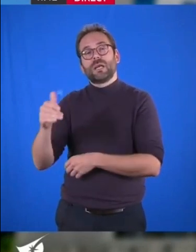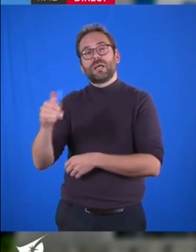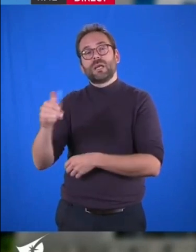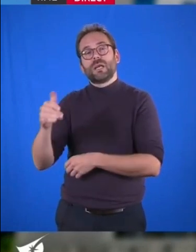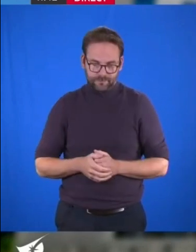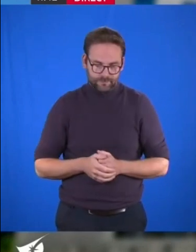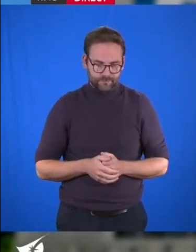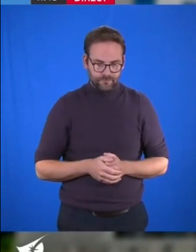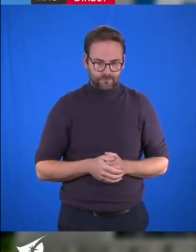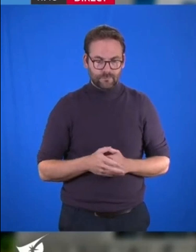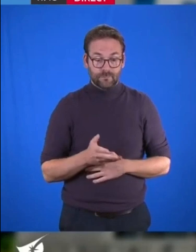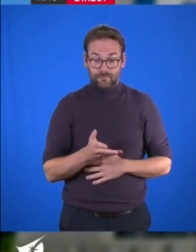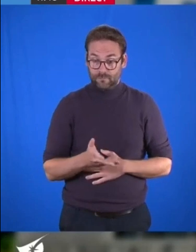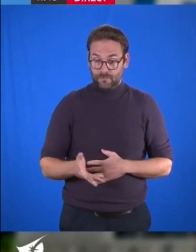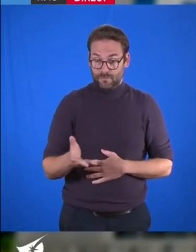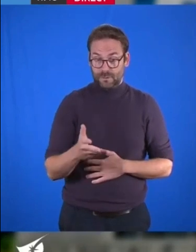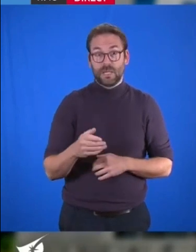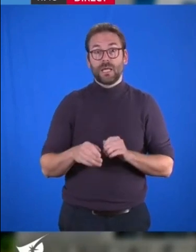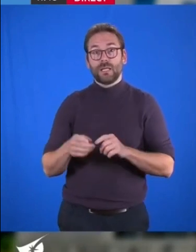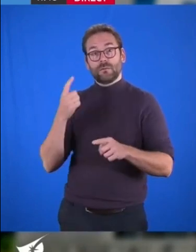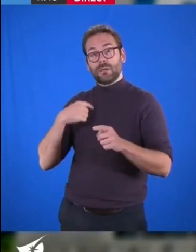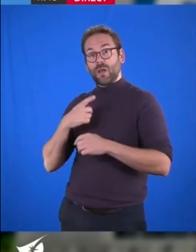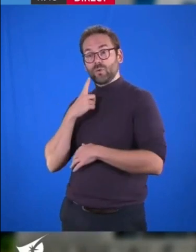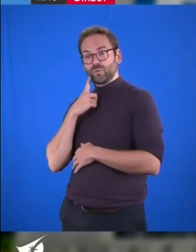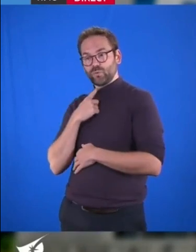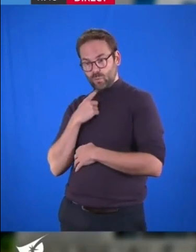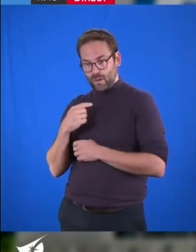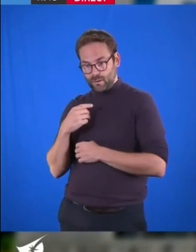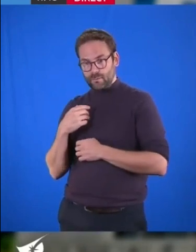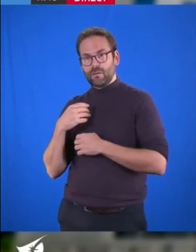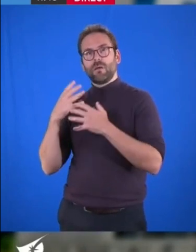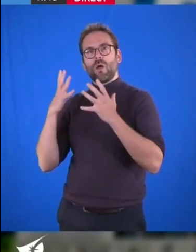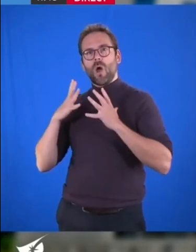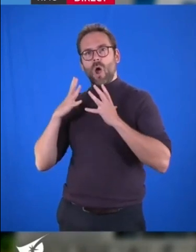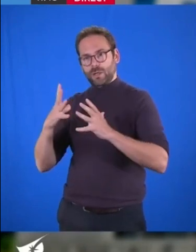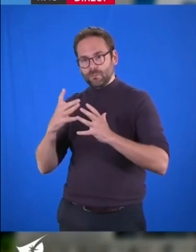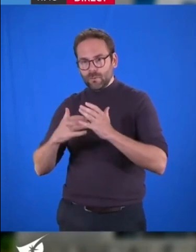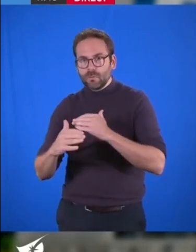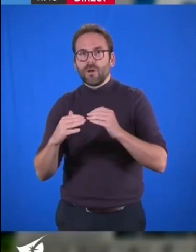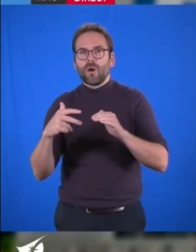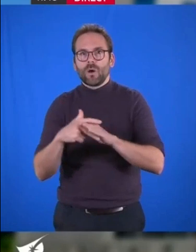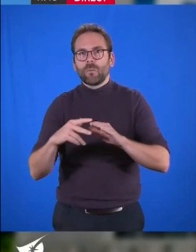réponse aux engagements pris en juin permettant de débloquer des opérations prévues au programme